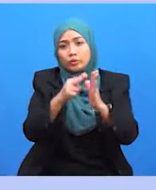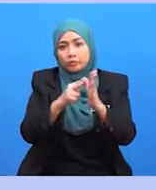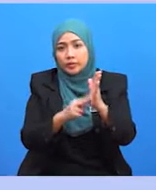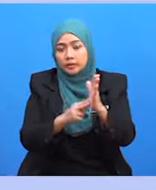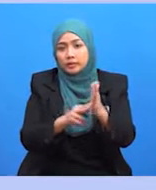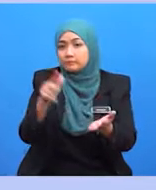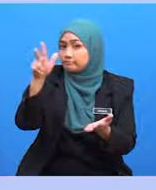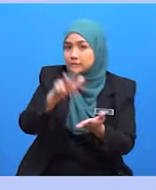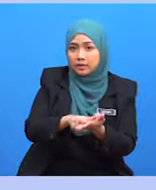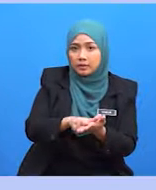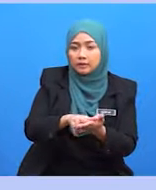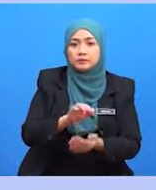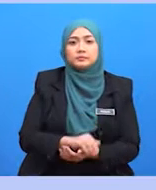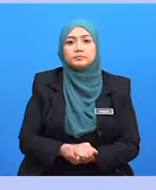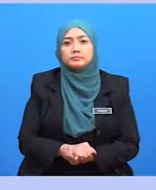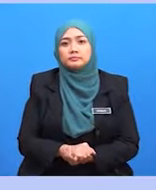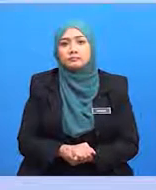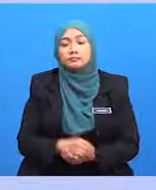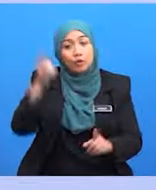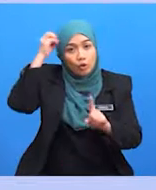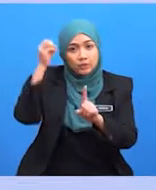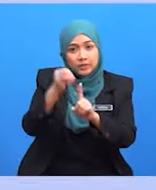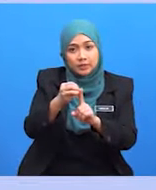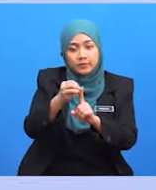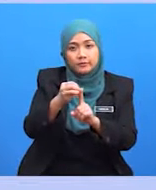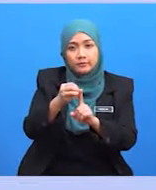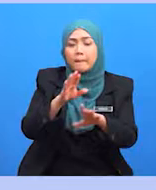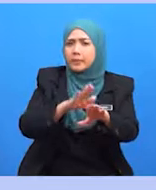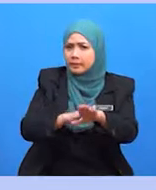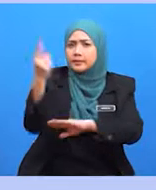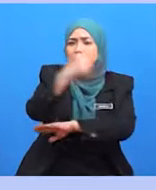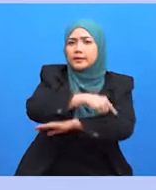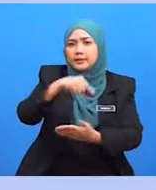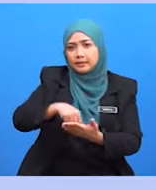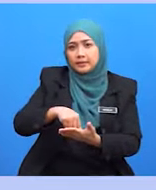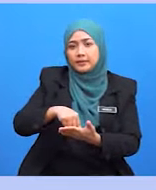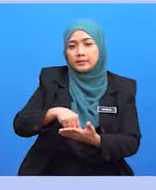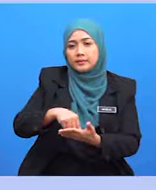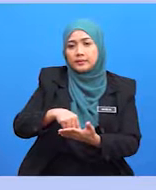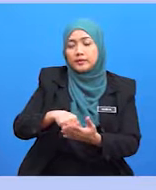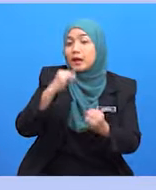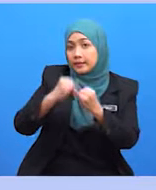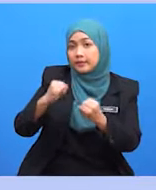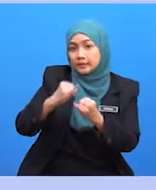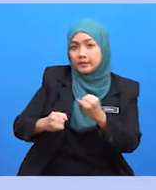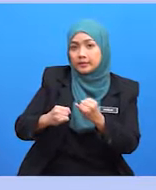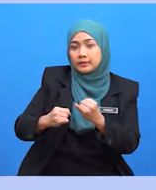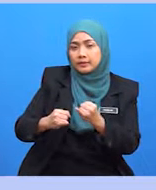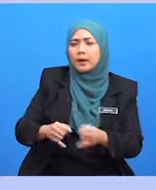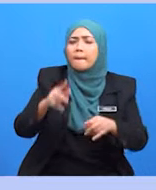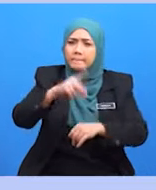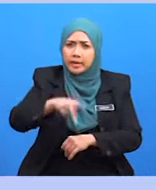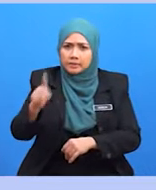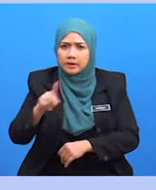undang-undang. Objektif pembelajaran kita pada hari ini adalah di mana pada akhir program ini pelajar